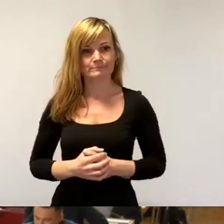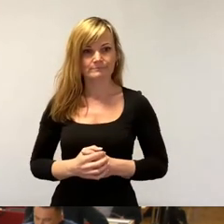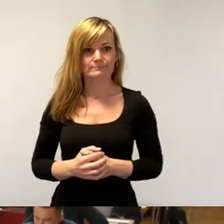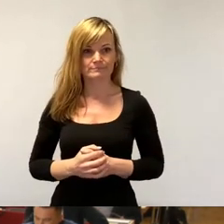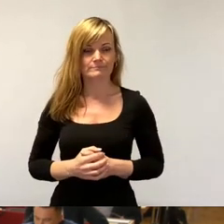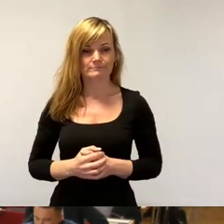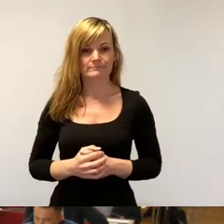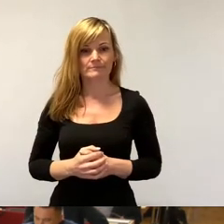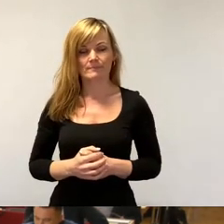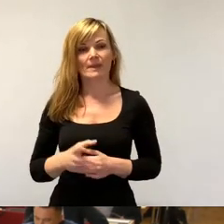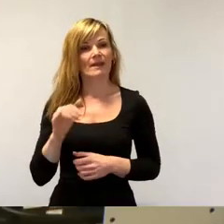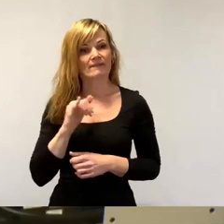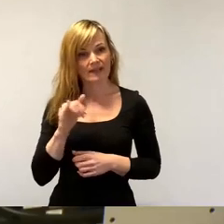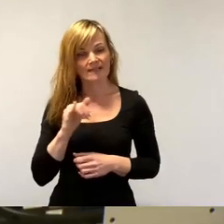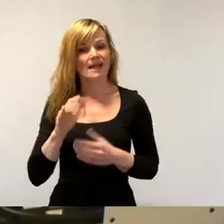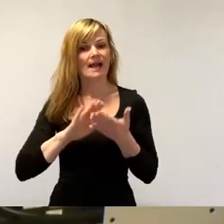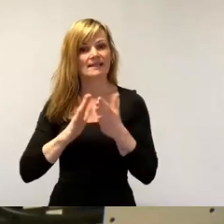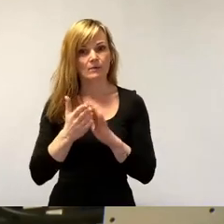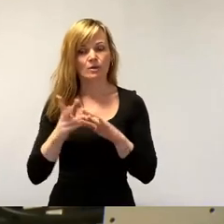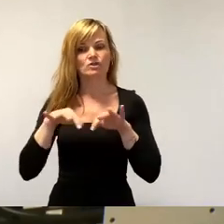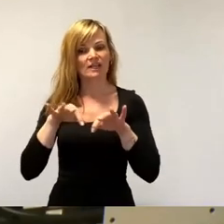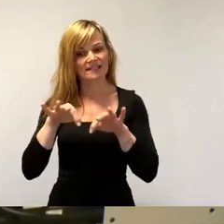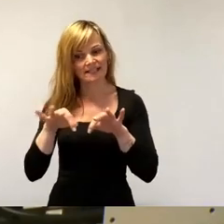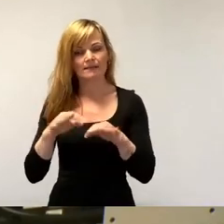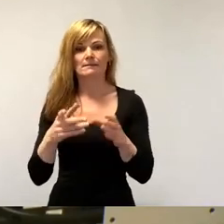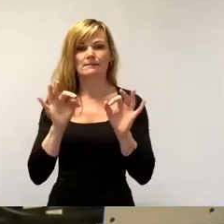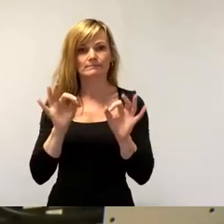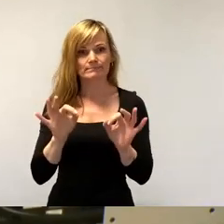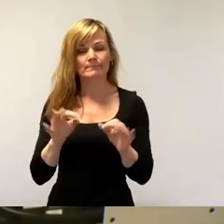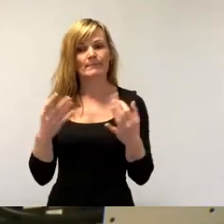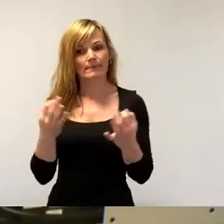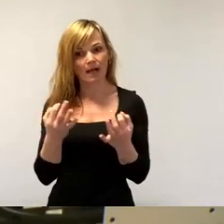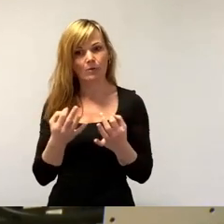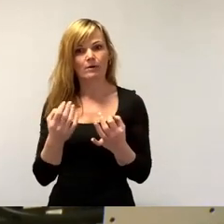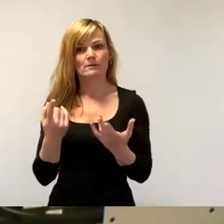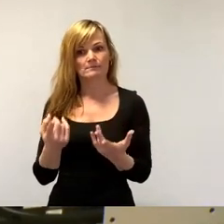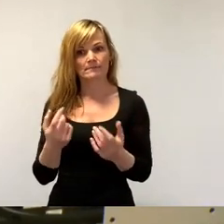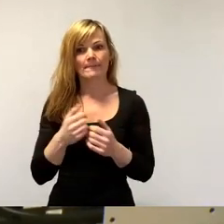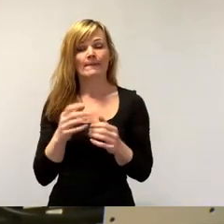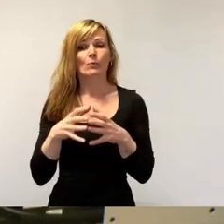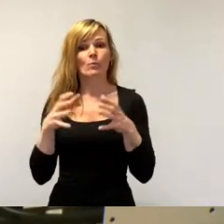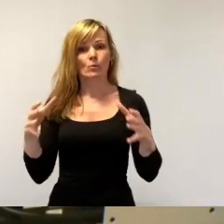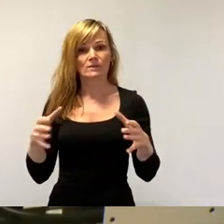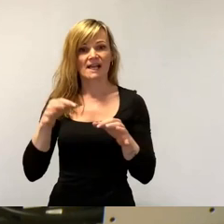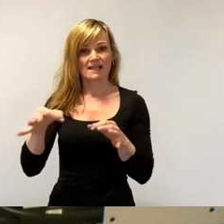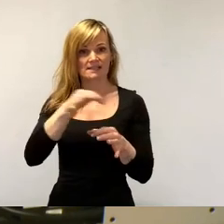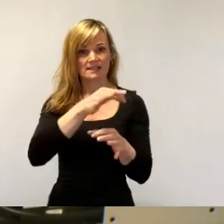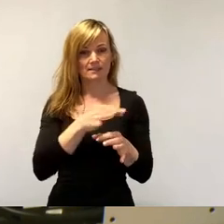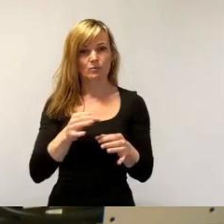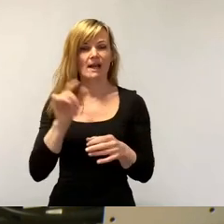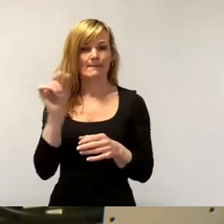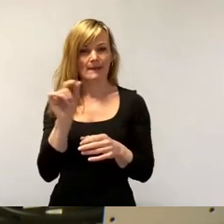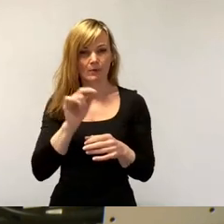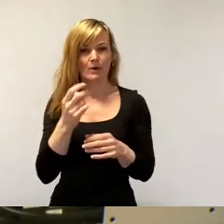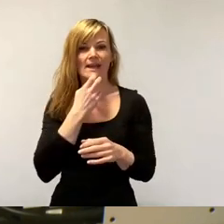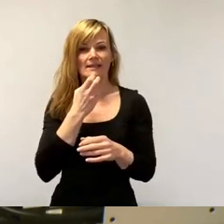Handlungsstrategien, konkrete Maßnahmen sind notwendig, damit die Großansiedlung der Mikroelektronikindustrie für die Dresdner